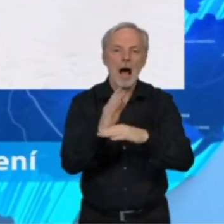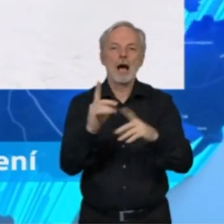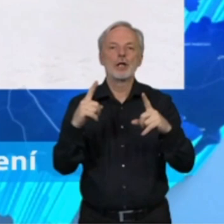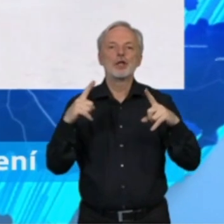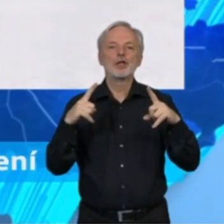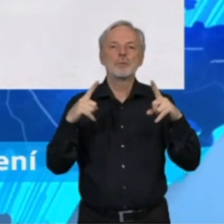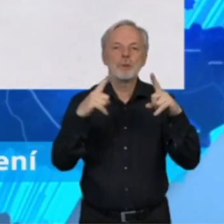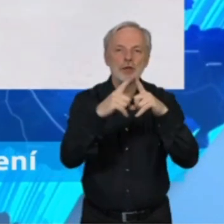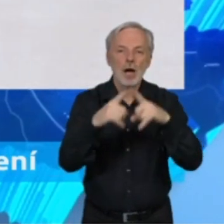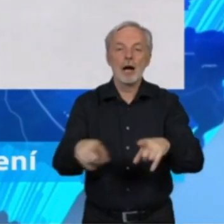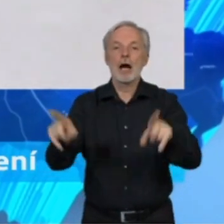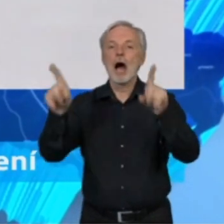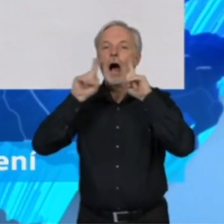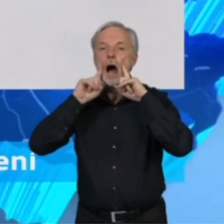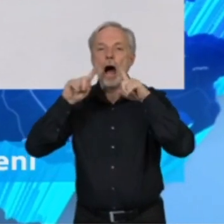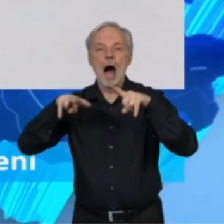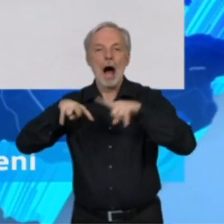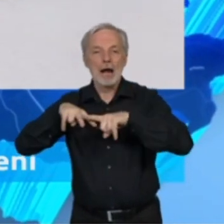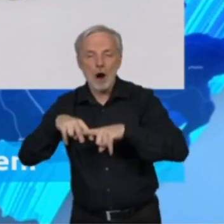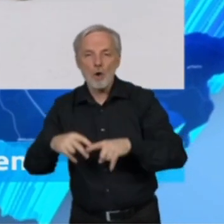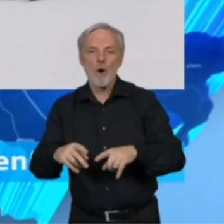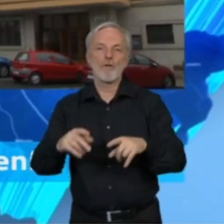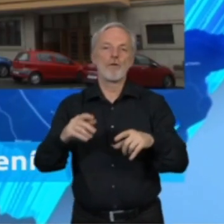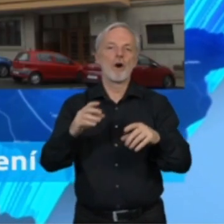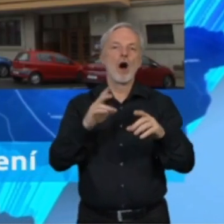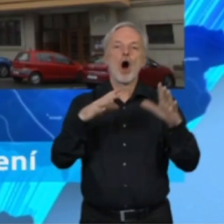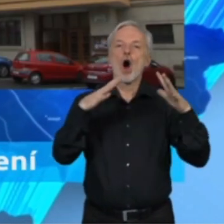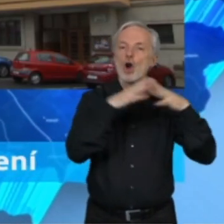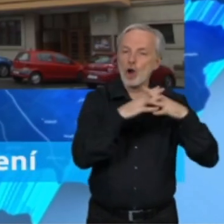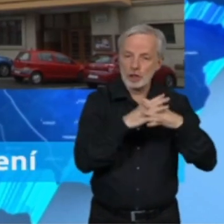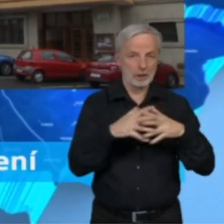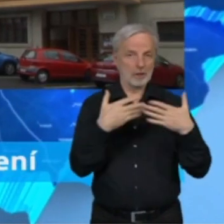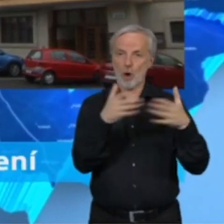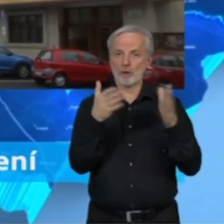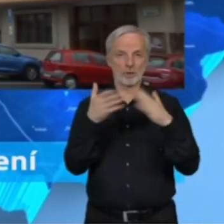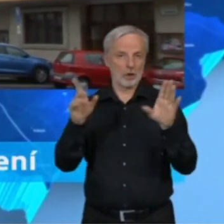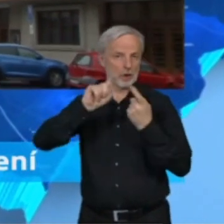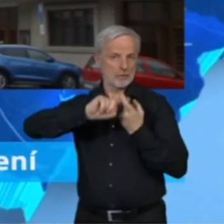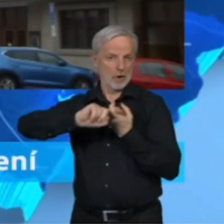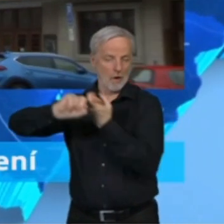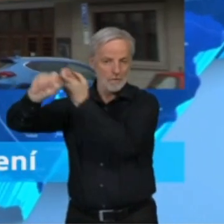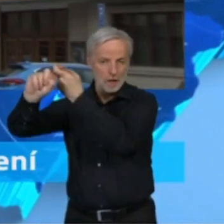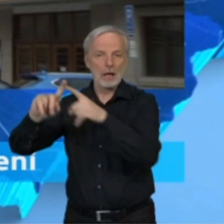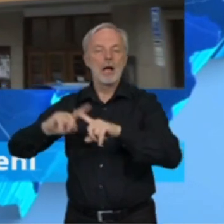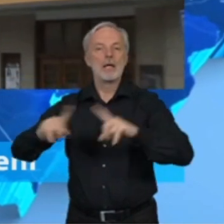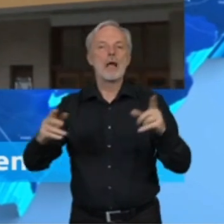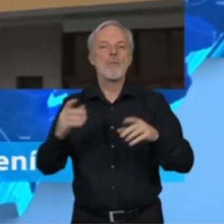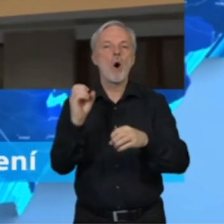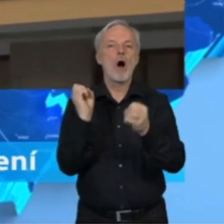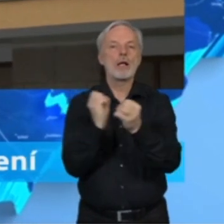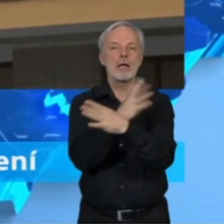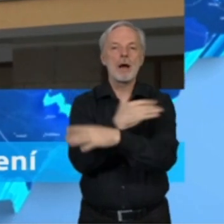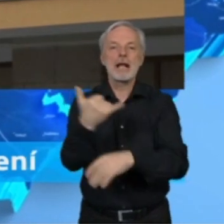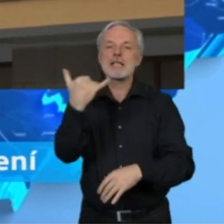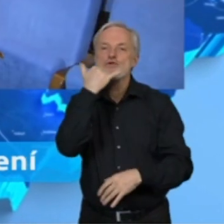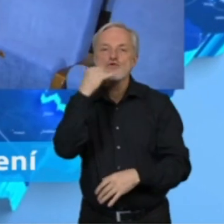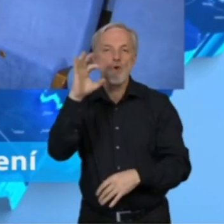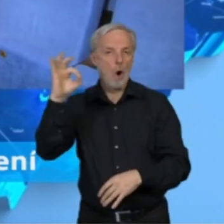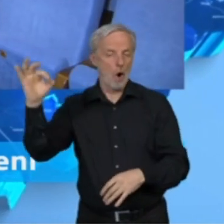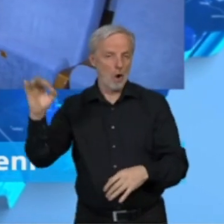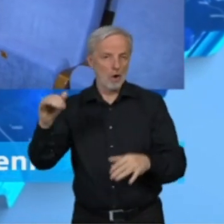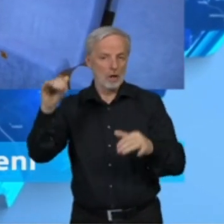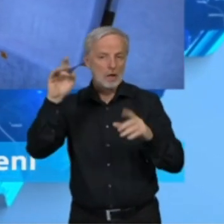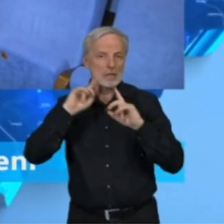Harachově se ližuje, také v Rokitnici nad Jizerou. Bez omezení funguje i liberecká zoologická zahrada. V provozu jsou i